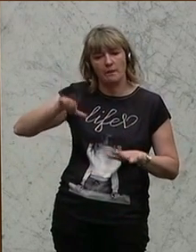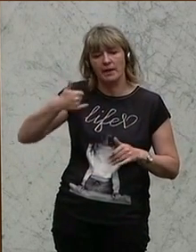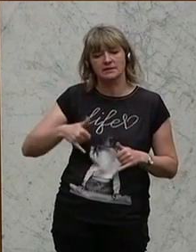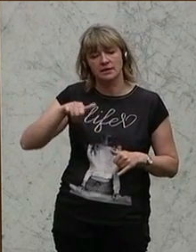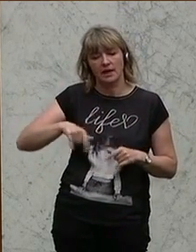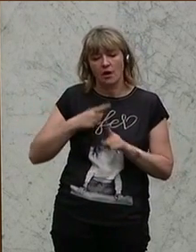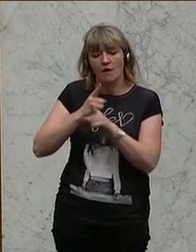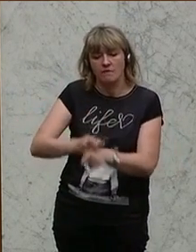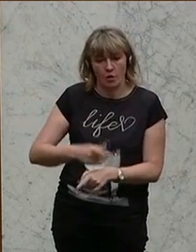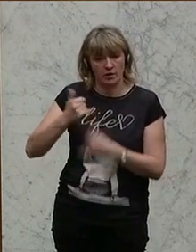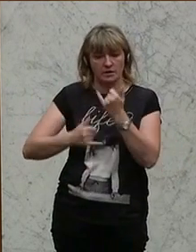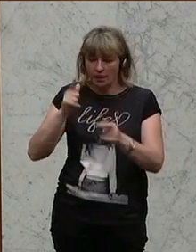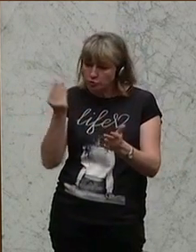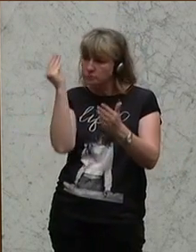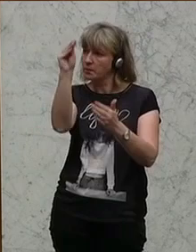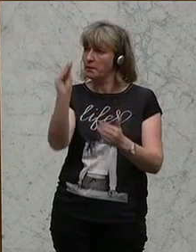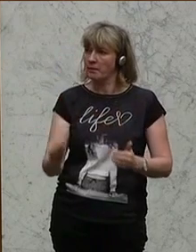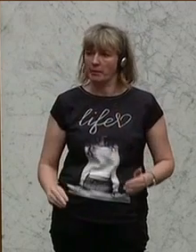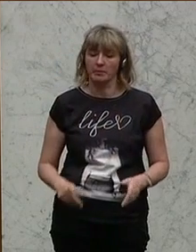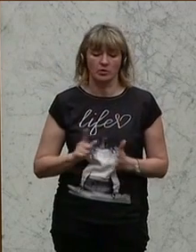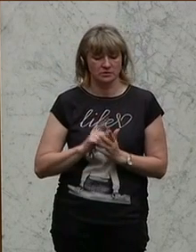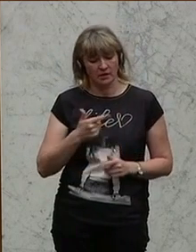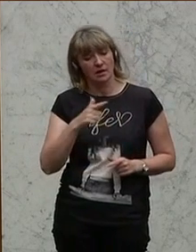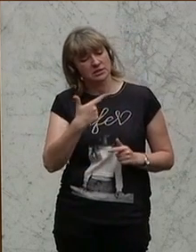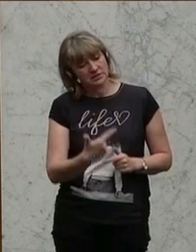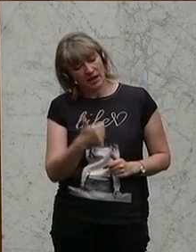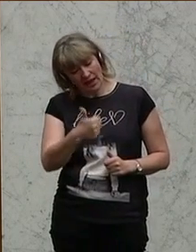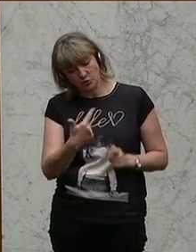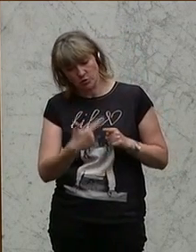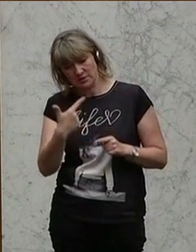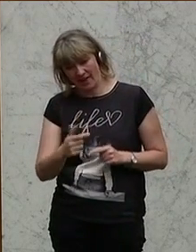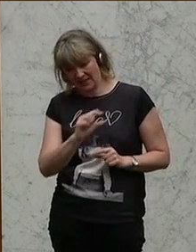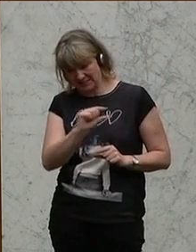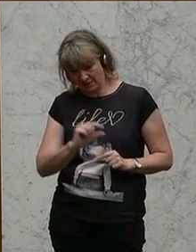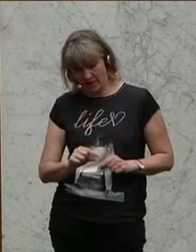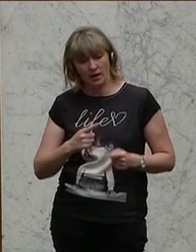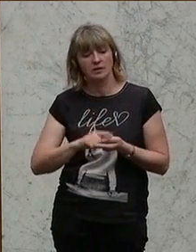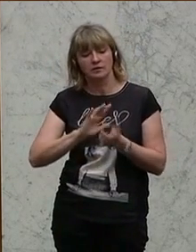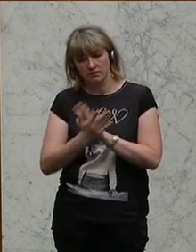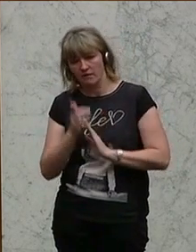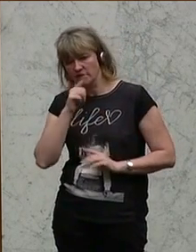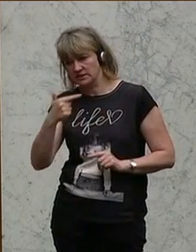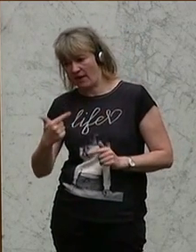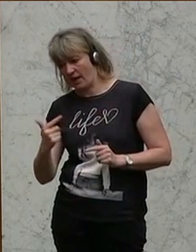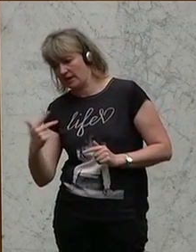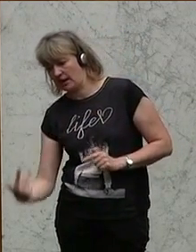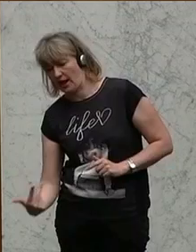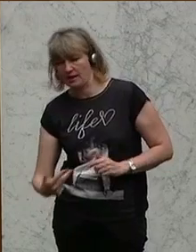Folgejahres der Kundmachung. Zweitens, die bisherigen Ziffern 1 und 2 werden zu 2 und 3.